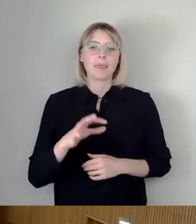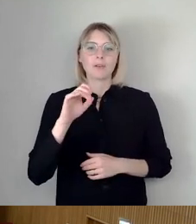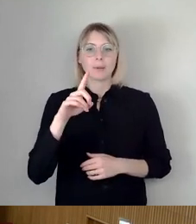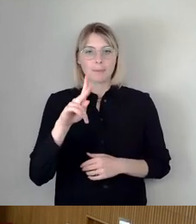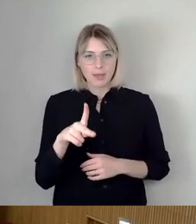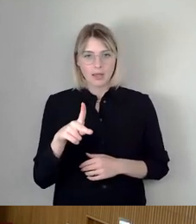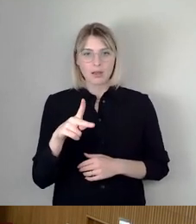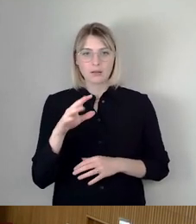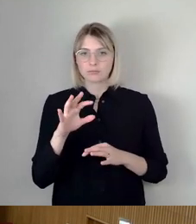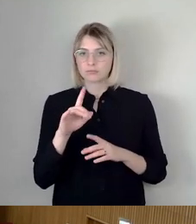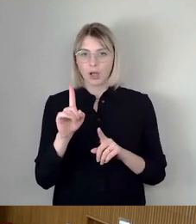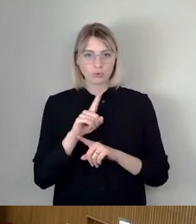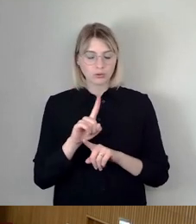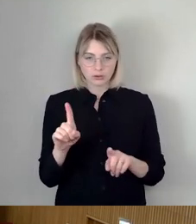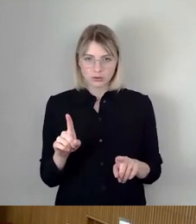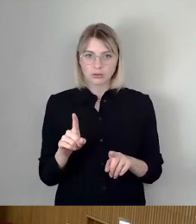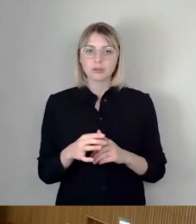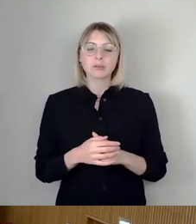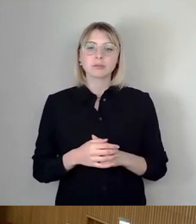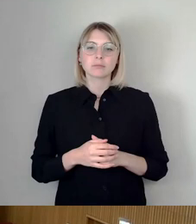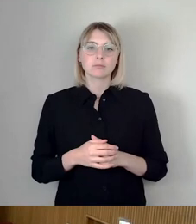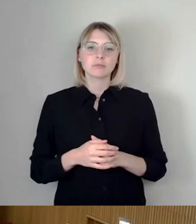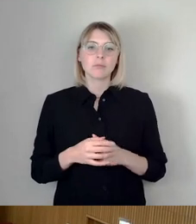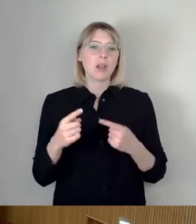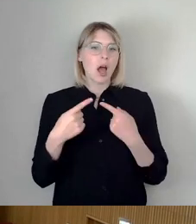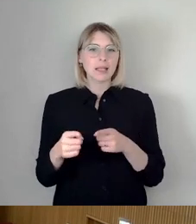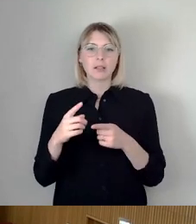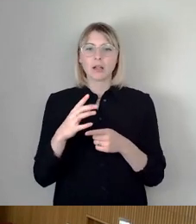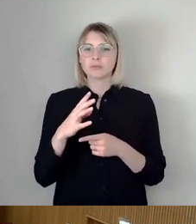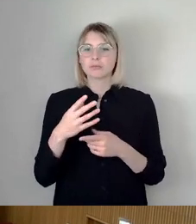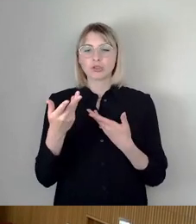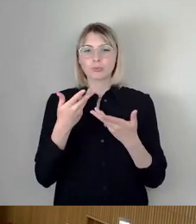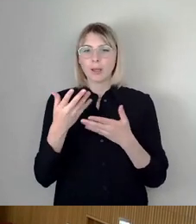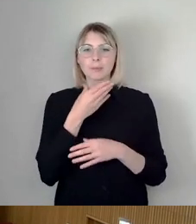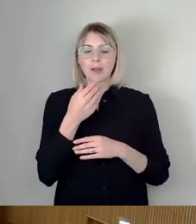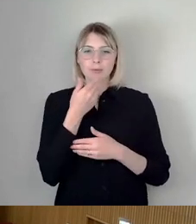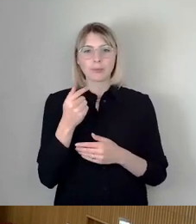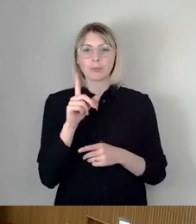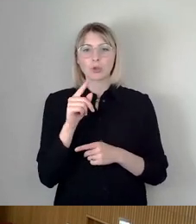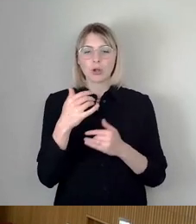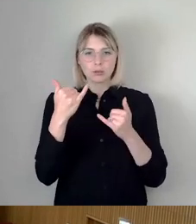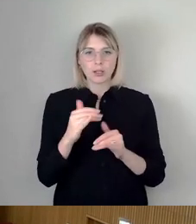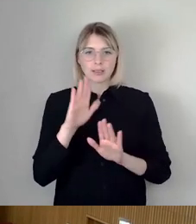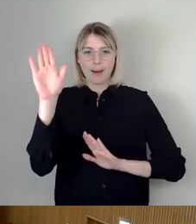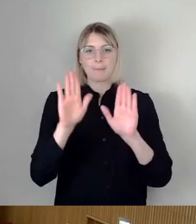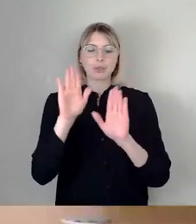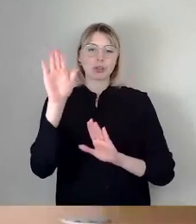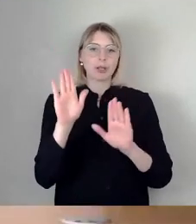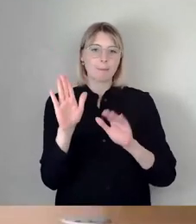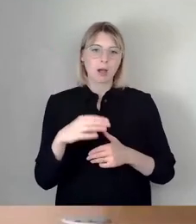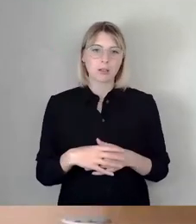Nein. Weiteren Gesprächsbedarf sehe ich nicht. Dann stelle ich den Ausschussbericht zur Abstimmung. Wer hier